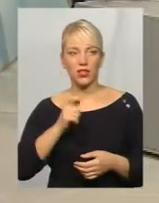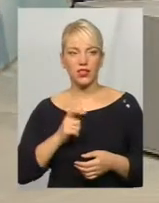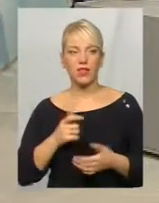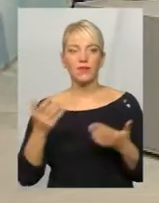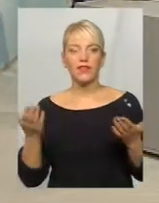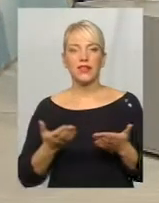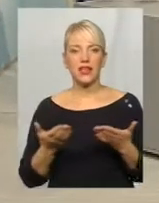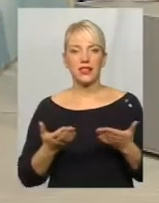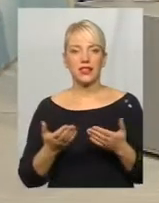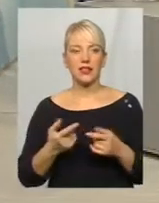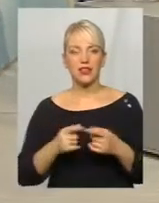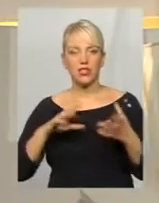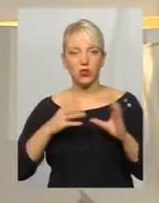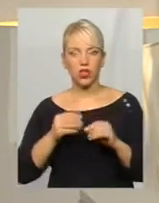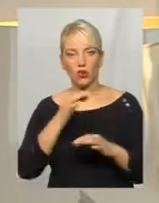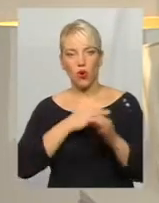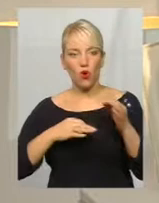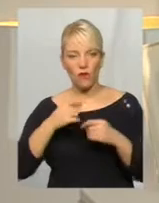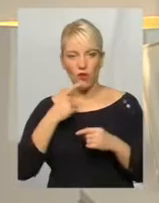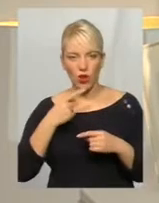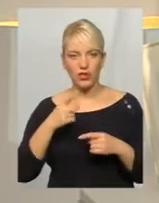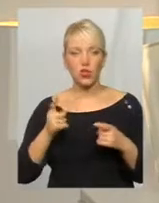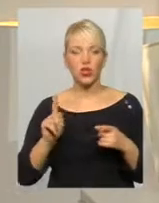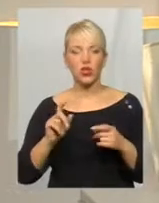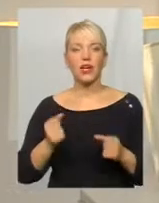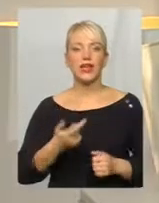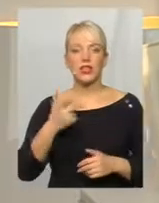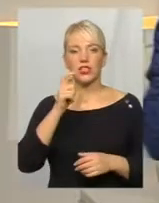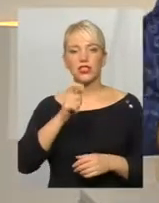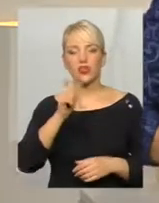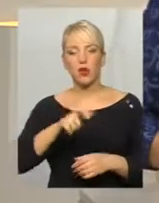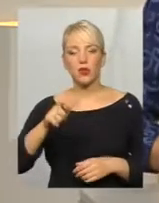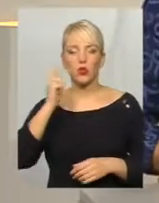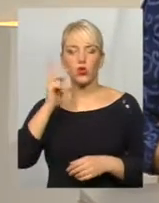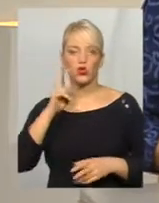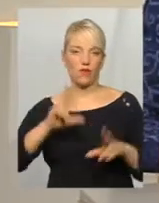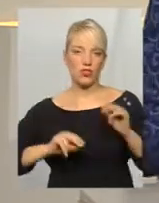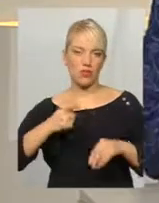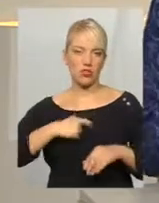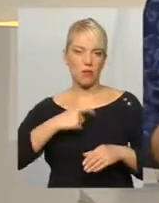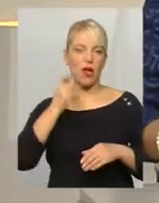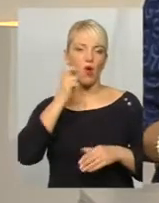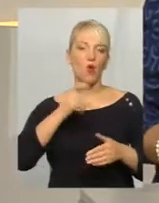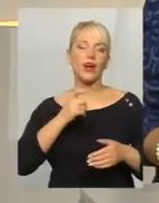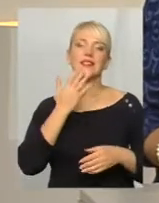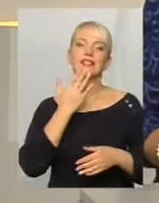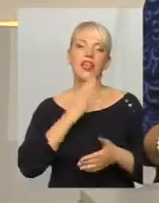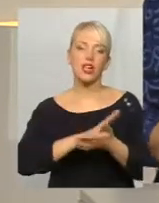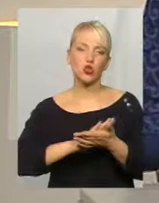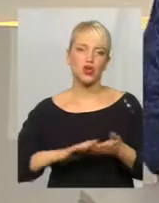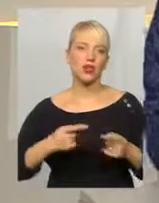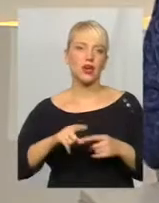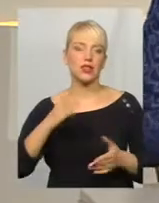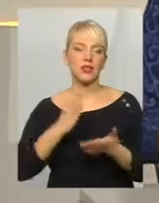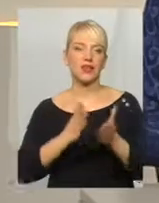які, власне, результатию говорять, що кількість громадян України, які вважають себе українцями за національністю, сьогодні становить